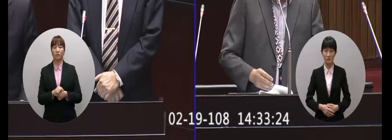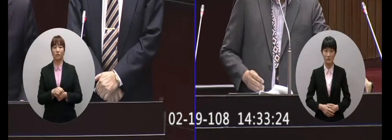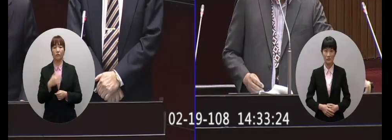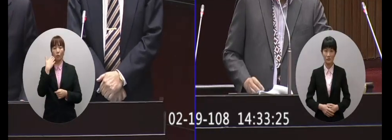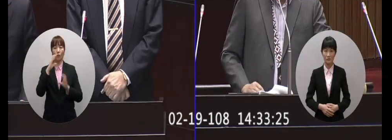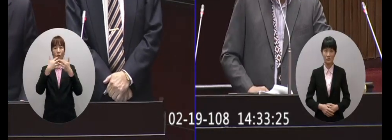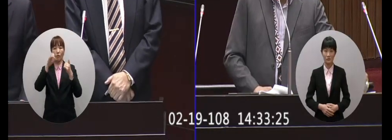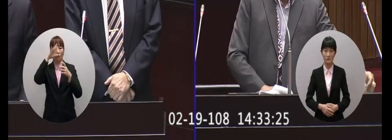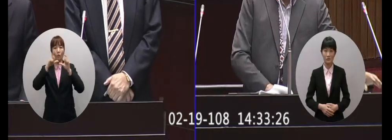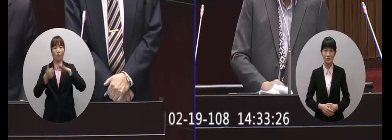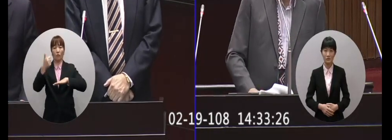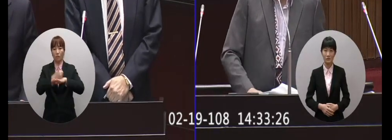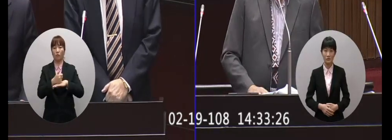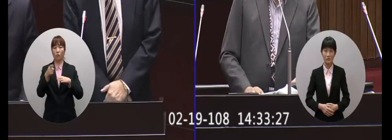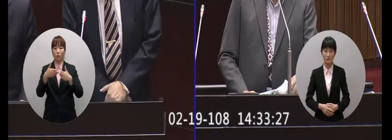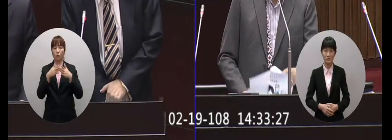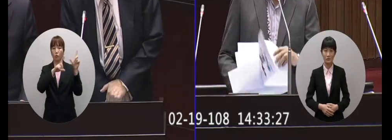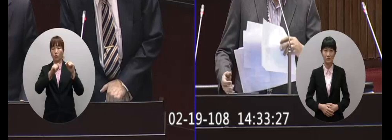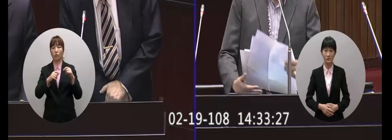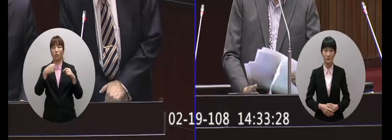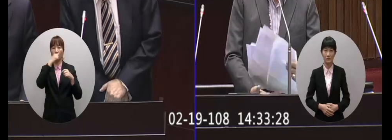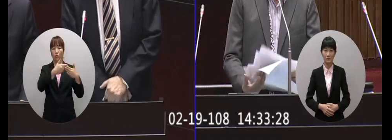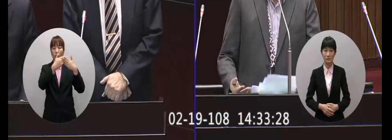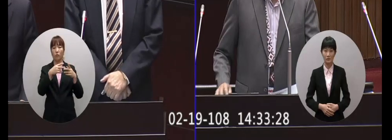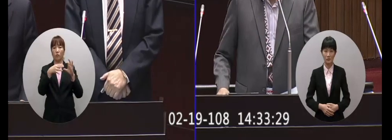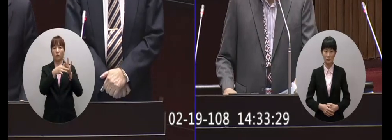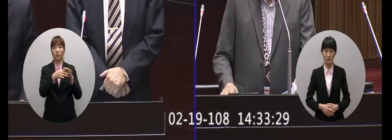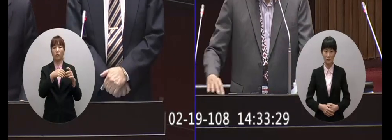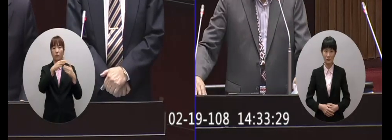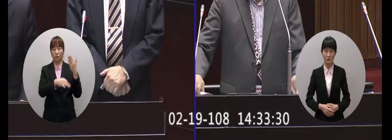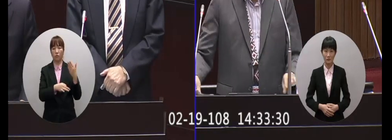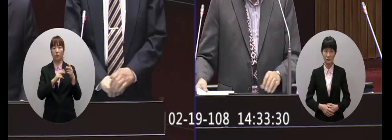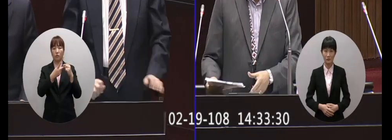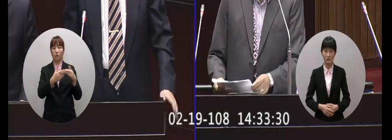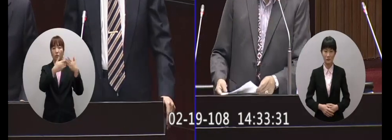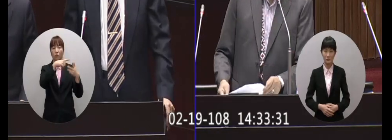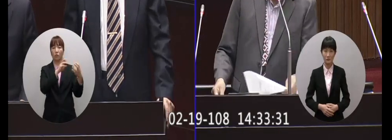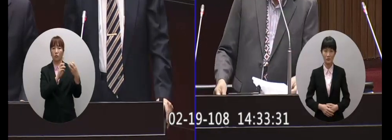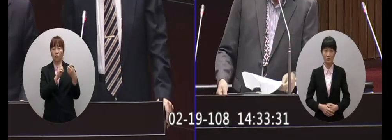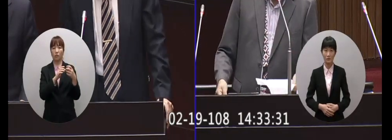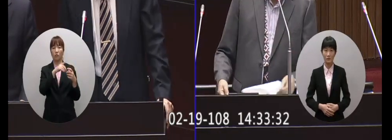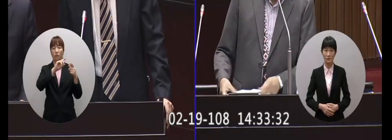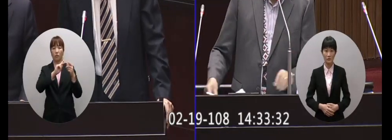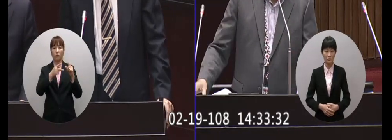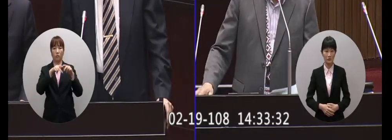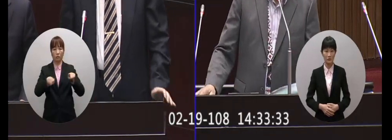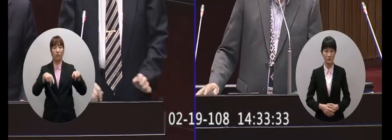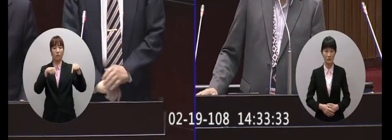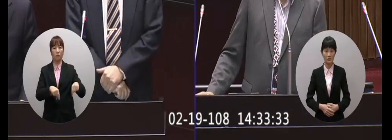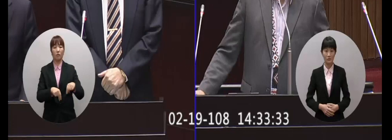如果國民黨重回執政他要根據兩岸人民關係條例來跟大陸洽商這個兩岸和平協議